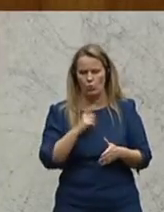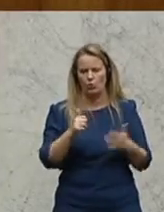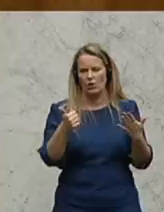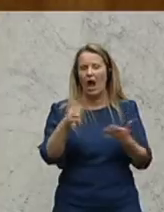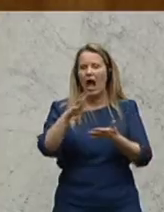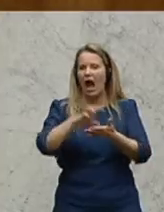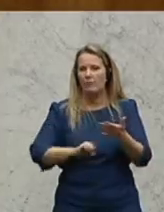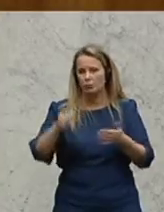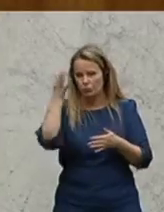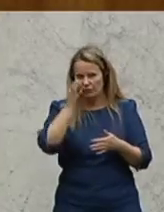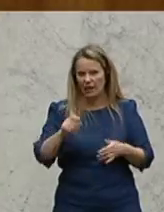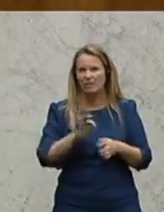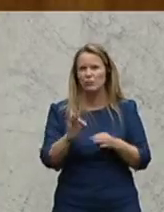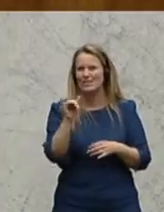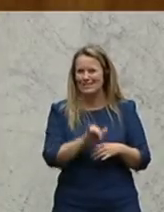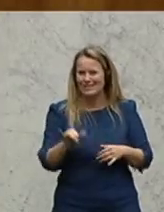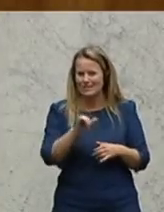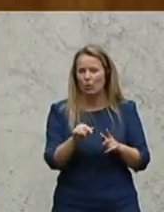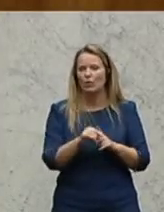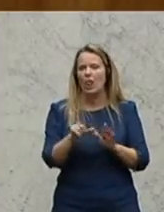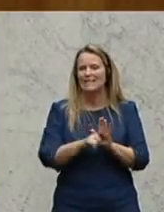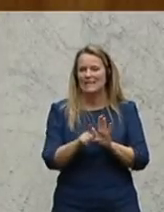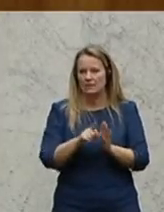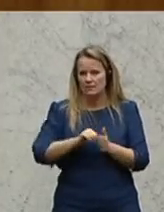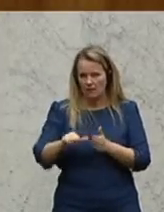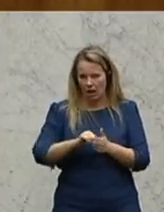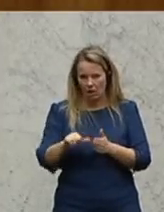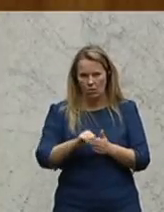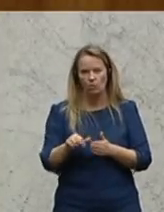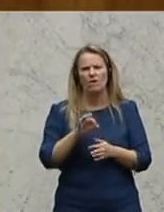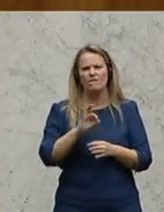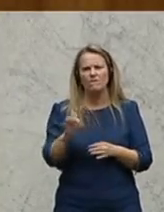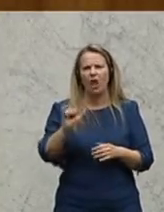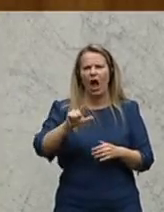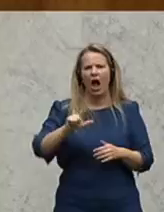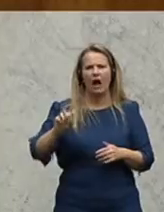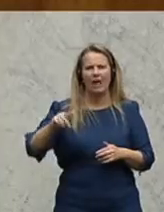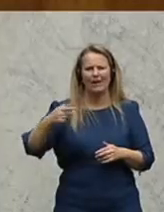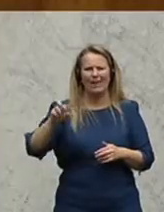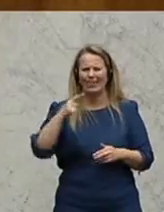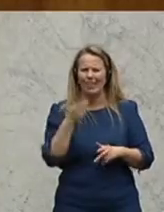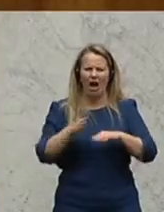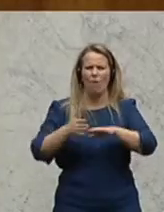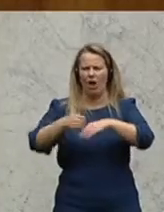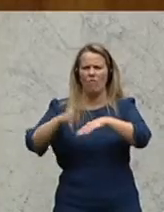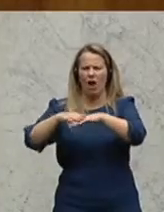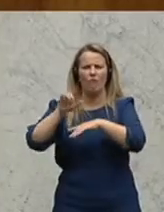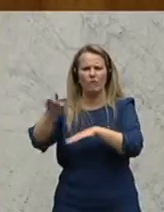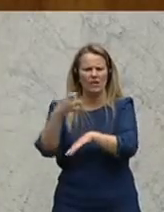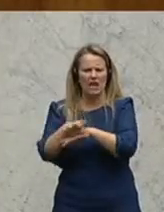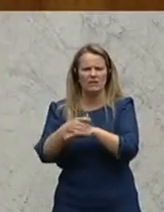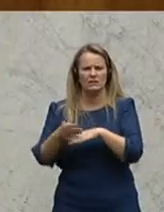Abzugsfähigkeit für Zins- und Lizenzzahlungen, mit allergene Verbürokratisierung der Gastronomie,